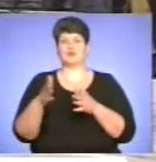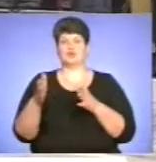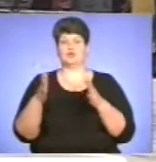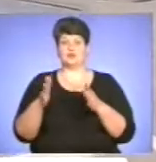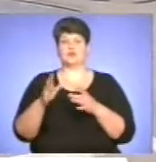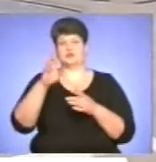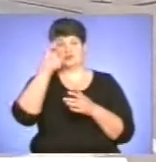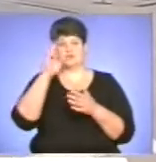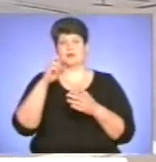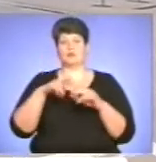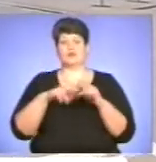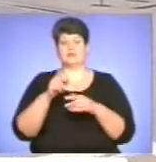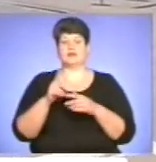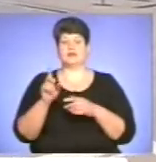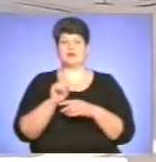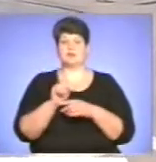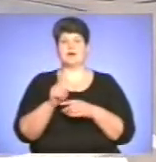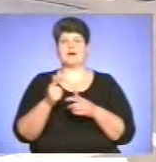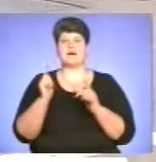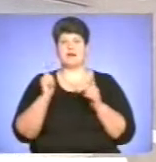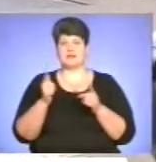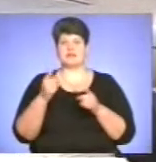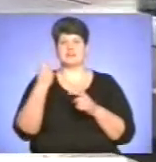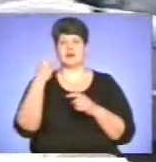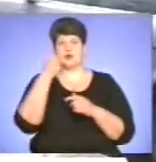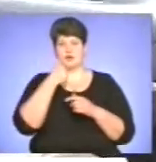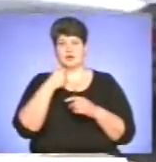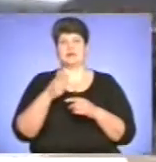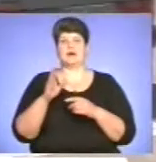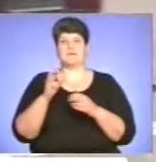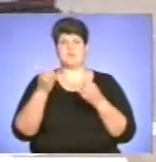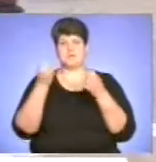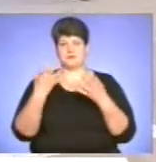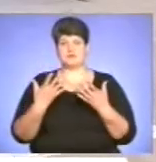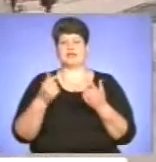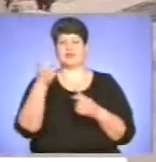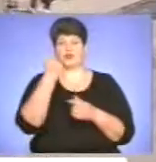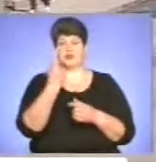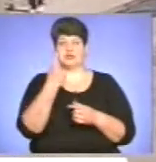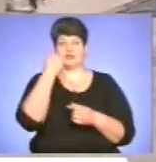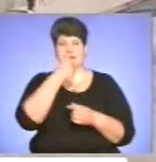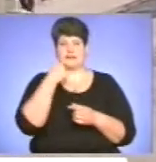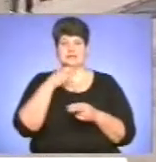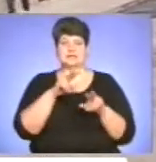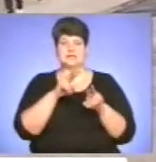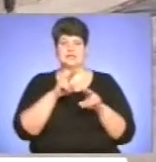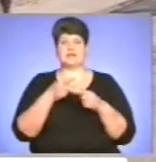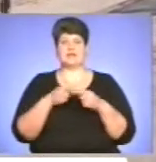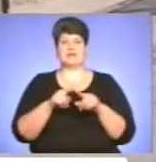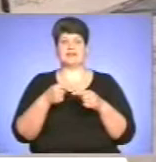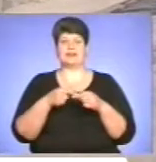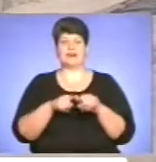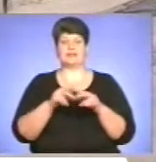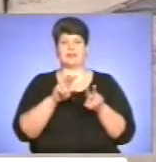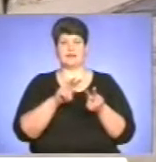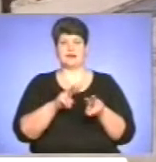будівельних норм, гарантія два роки, на поточний рік. За якістю проведення робіт слідкує відділ технагляду, а також